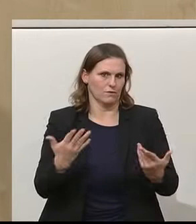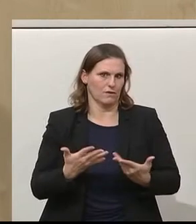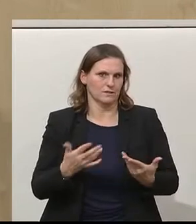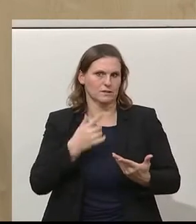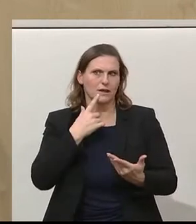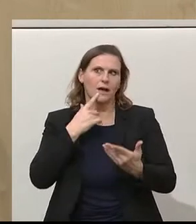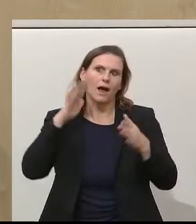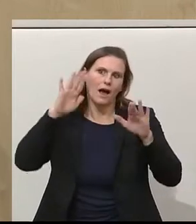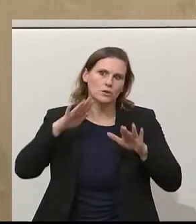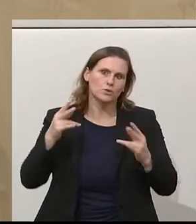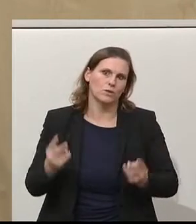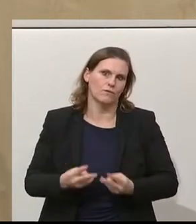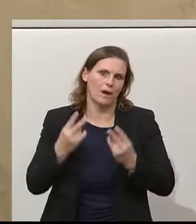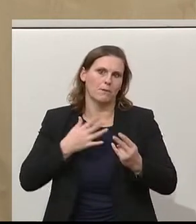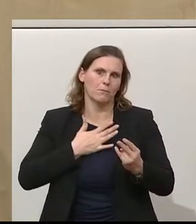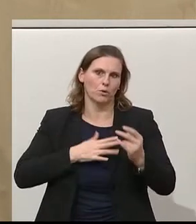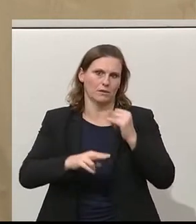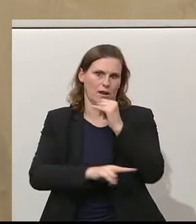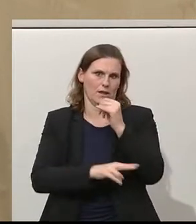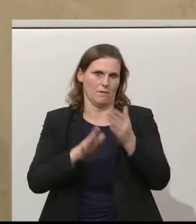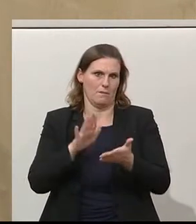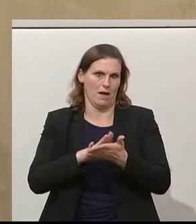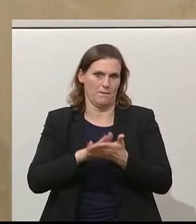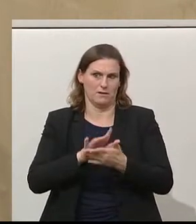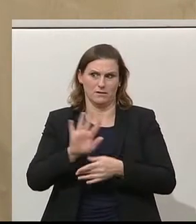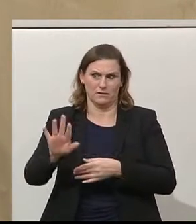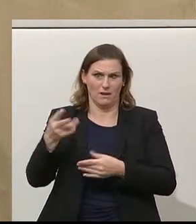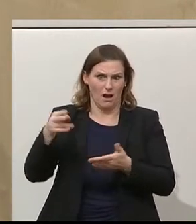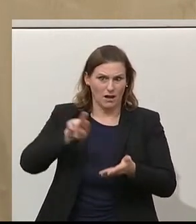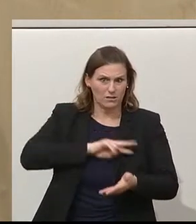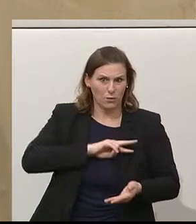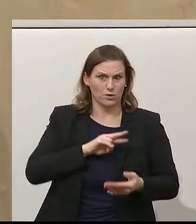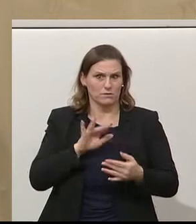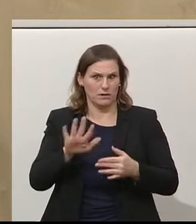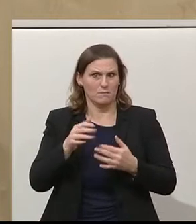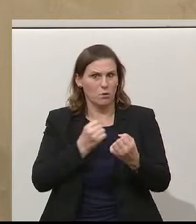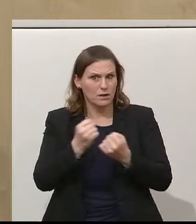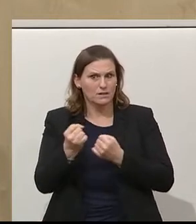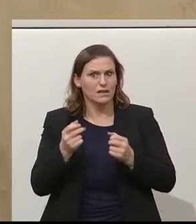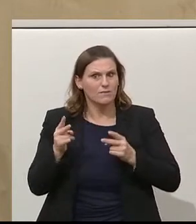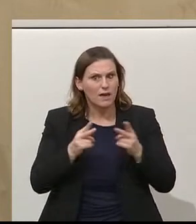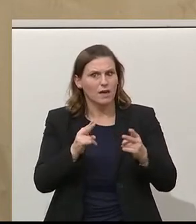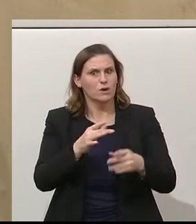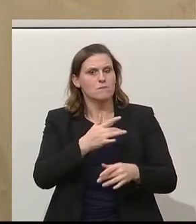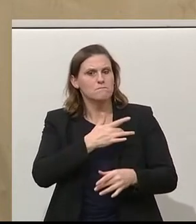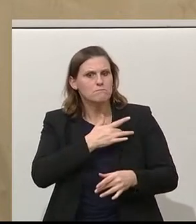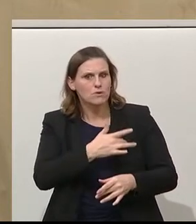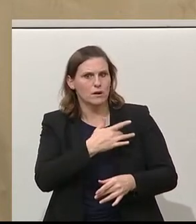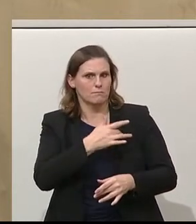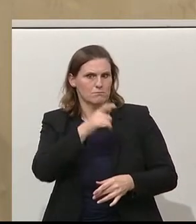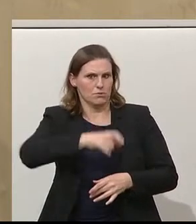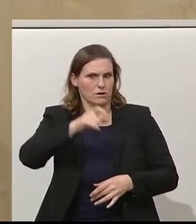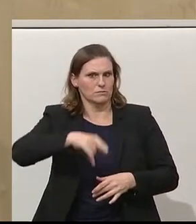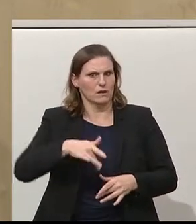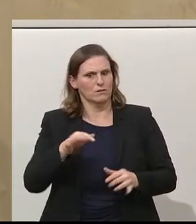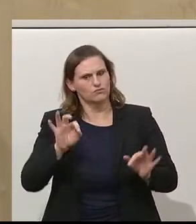Asylwerber wollen wir weiter in die Lehre bringen. Das ist Ihre Antwort, das ist Ihre Politik und das ist ein Weg, der für die Bürgerinnen und für die Bürger dieses Landes